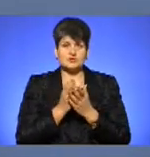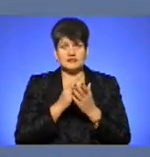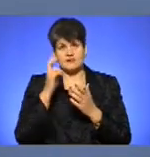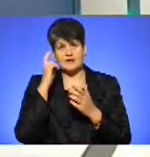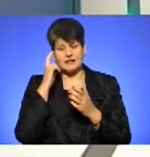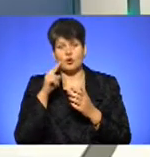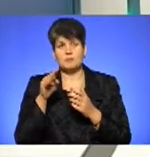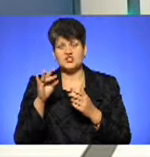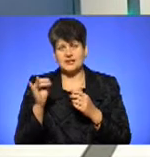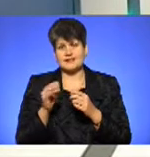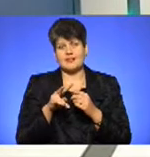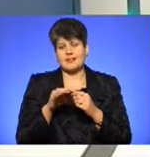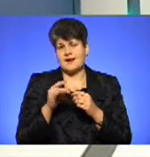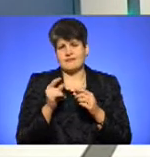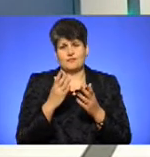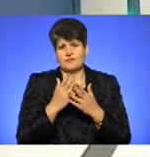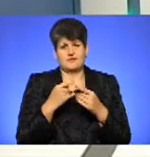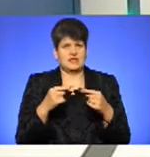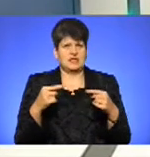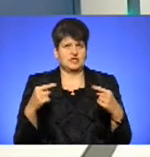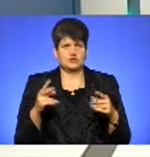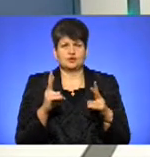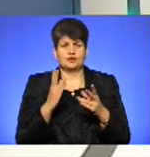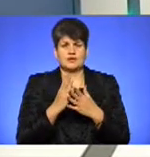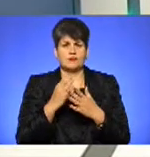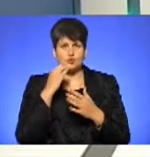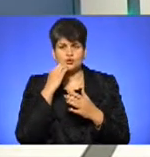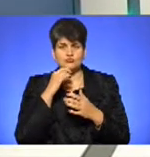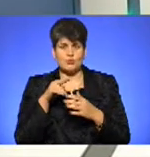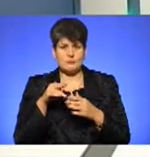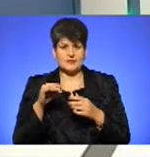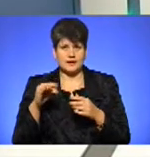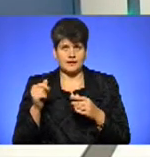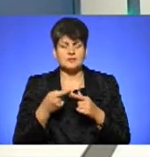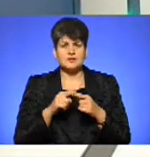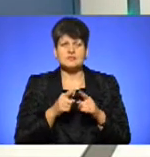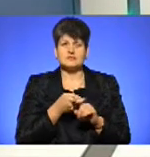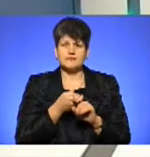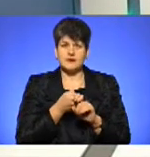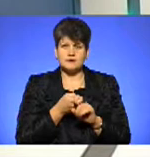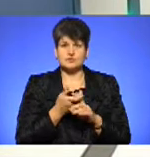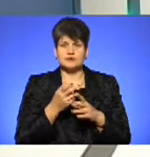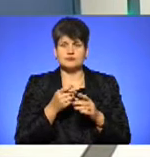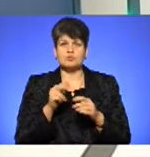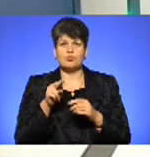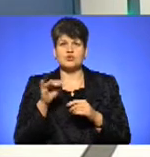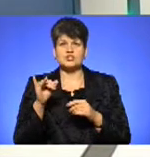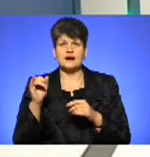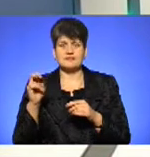чи іншому храмі, який перебуває у користуванні Московського патріархату. Тобто, чи стосується цей ваш вислів також і Печальської лаври?